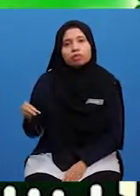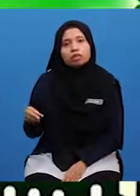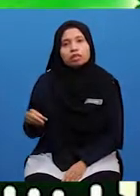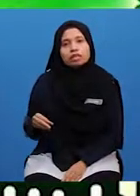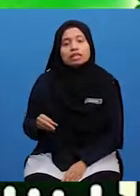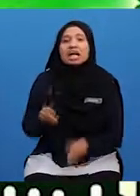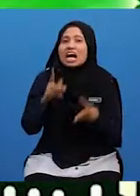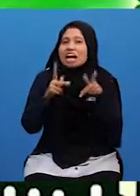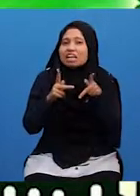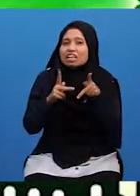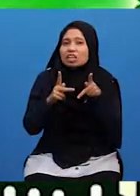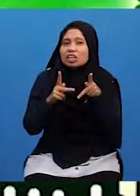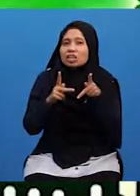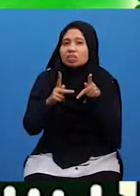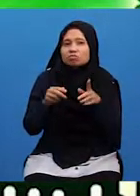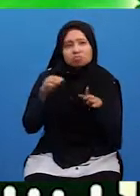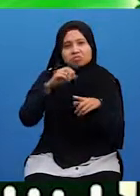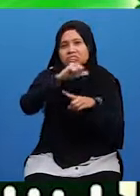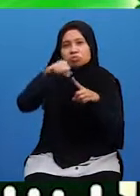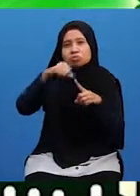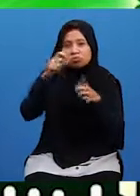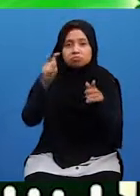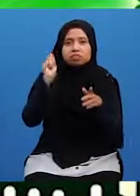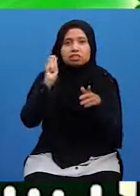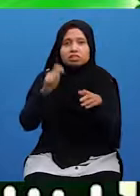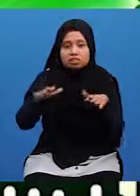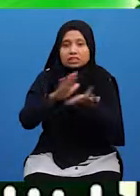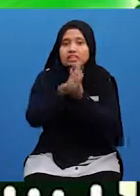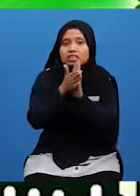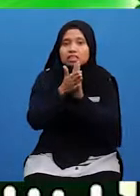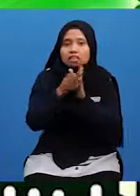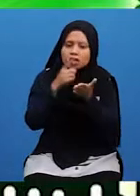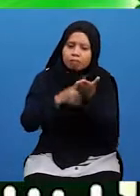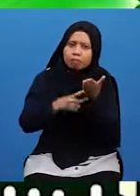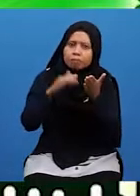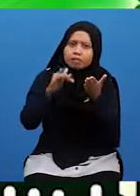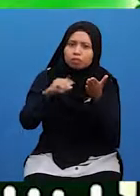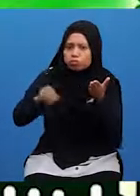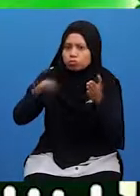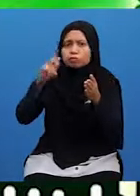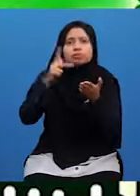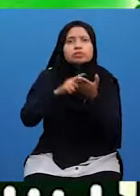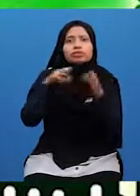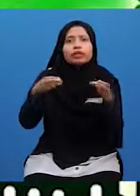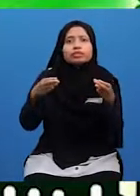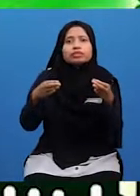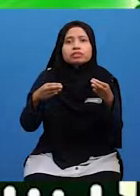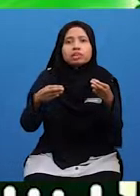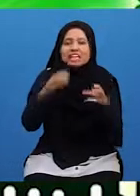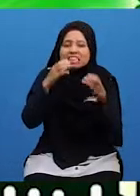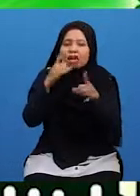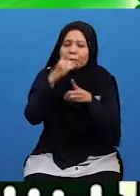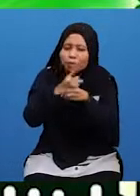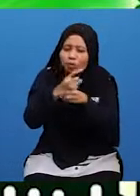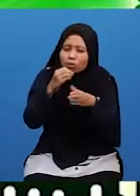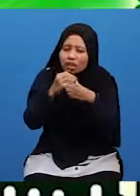Sekiranya situasi-situasi ini berlaku Apa bintang murid-murid Bercakap benar Ataupun